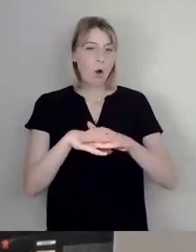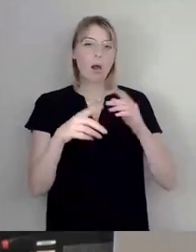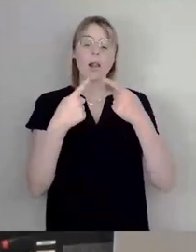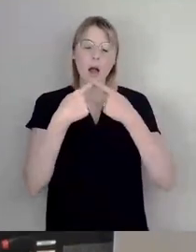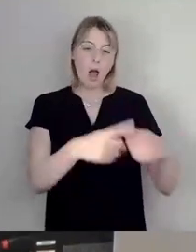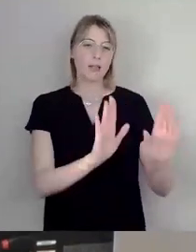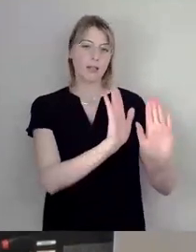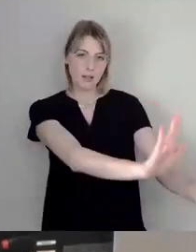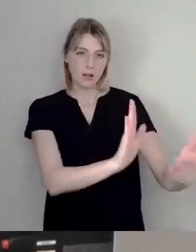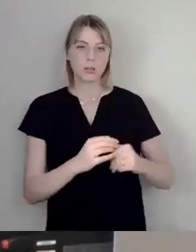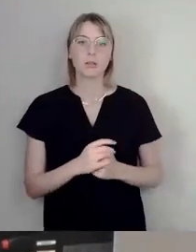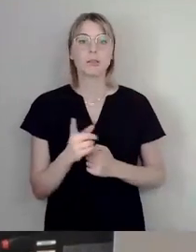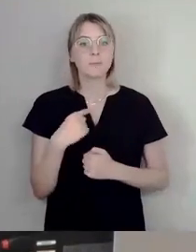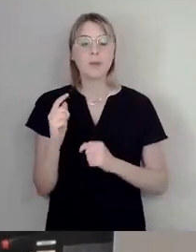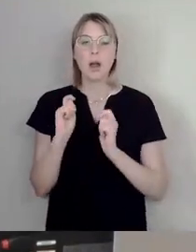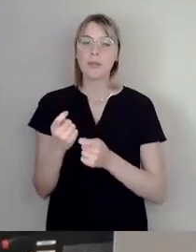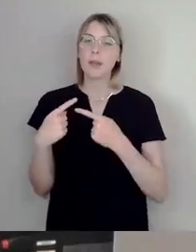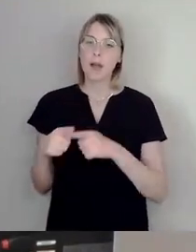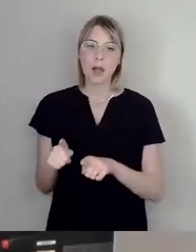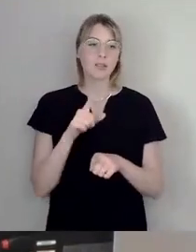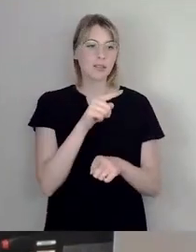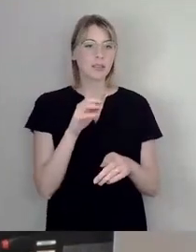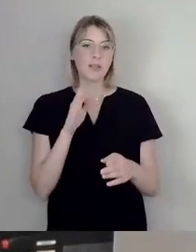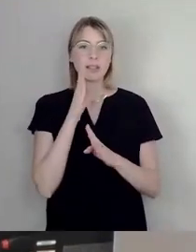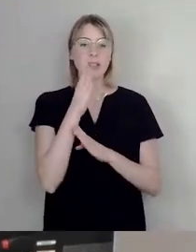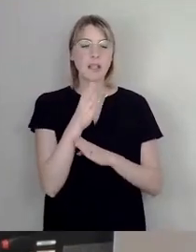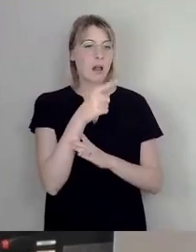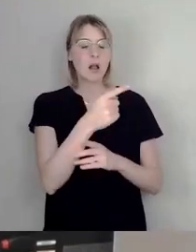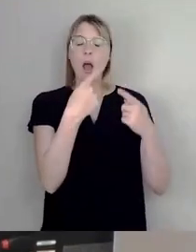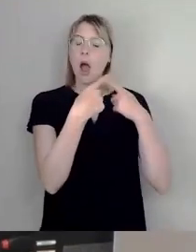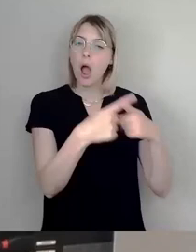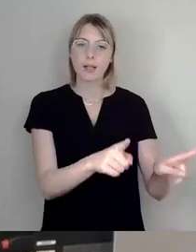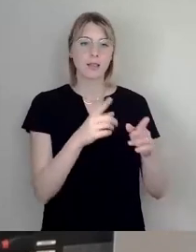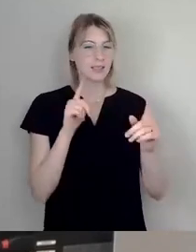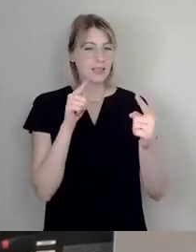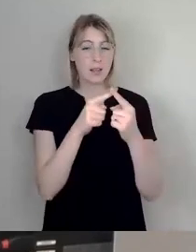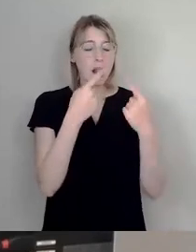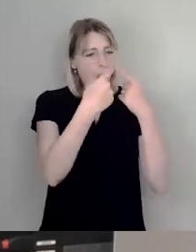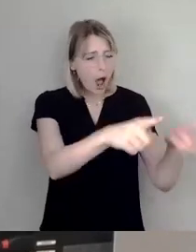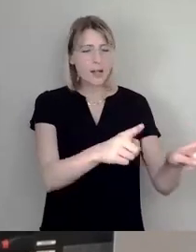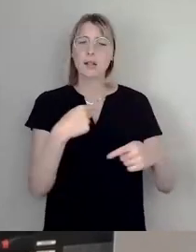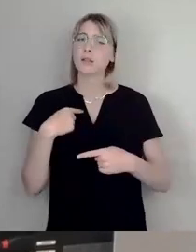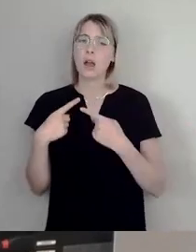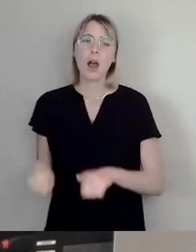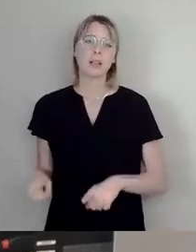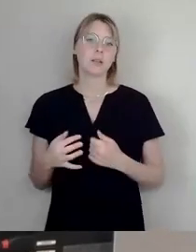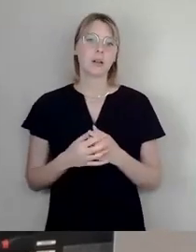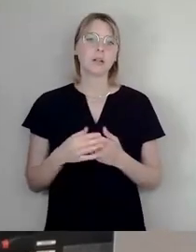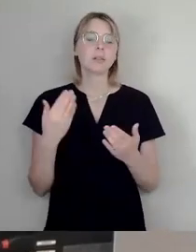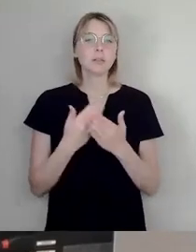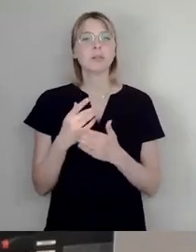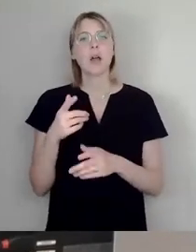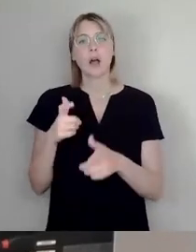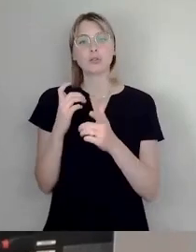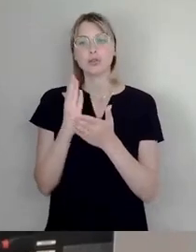komplett andere Zielrichtung. Und ich würde sehr herzlich darum bitten, dass trotz der Bedenken, die ja auch in den Ausschüssen formuliert wurden,